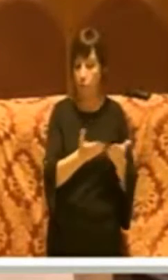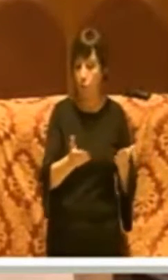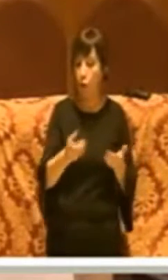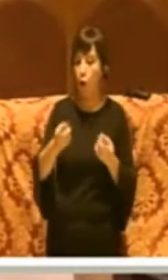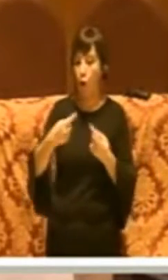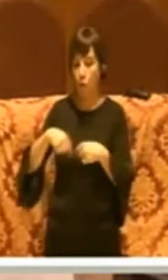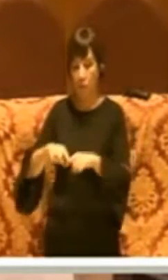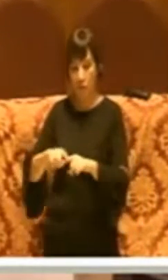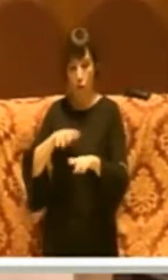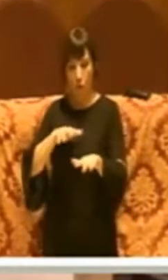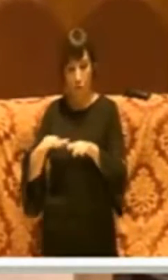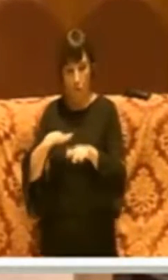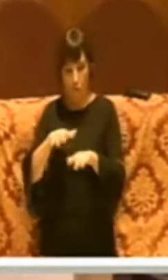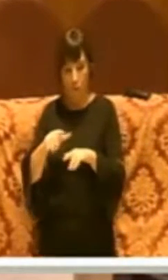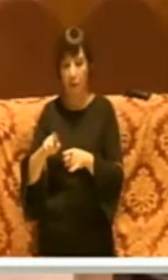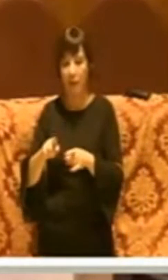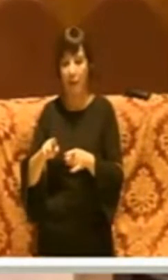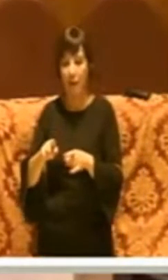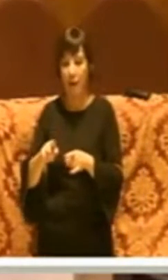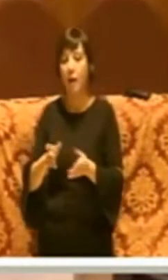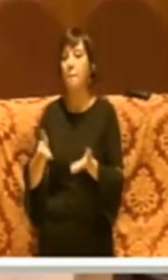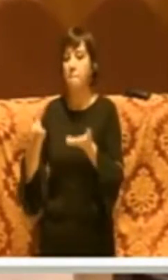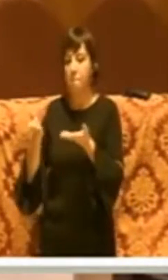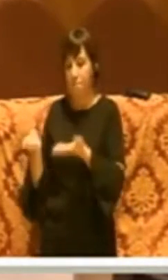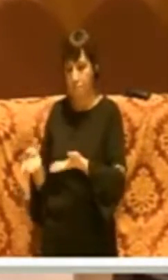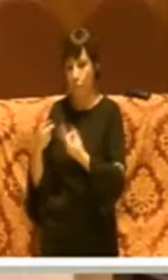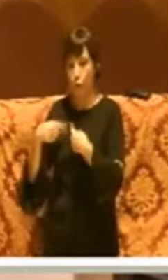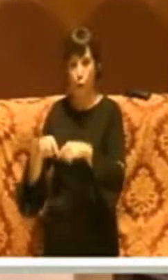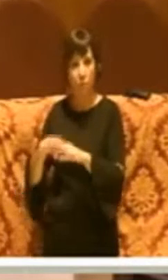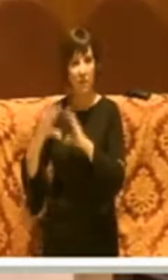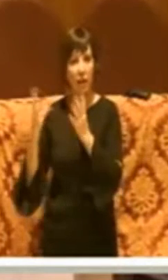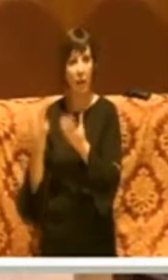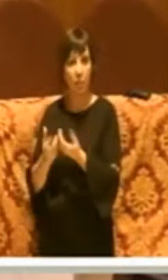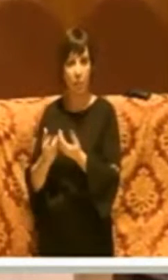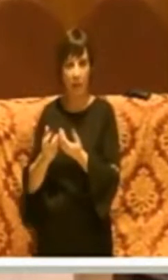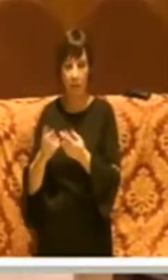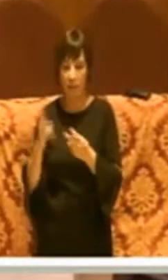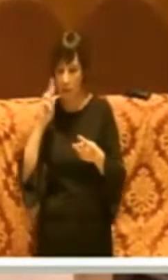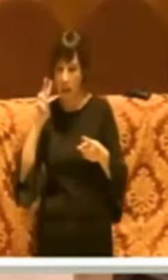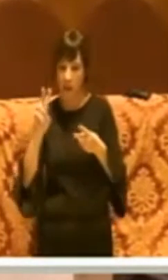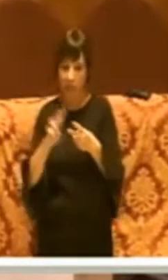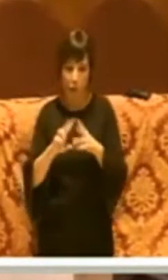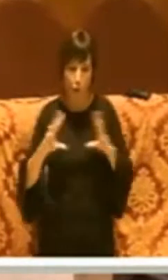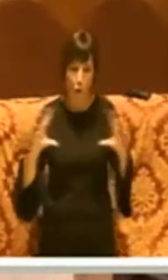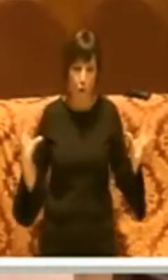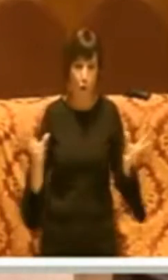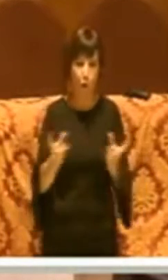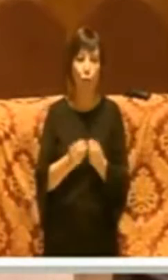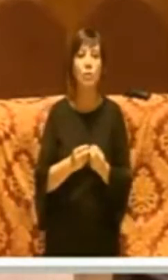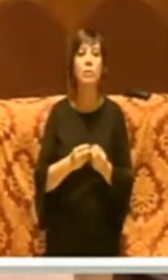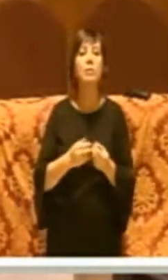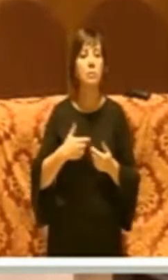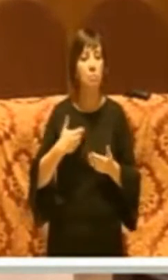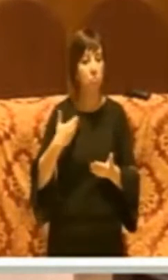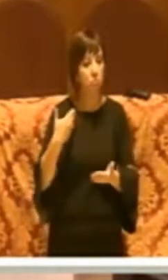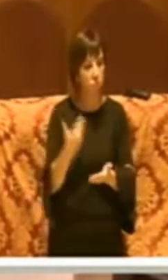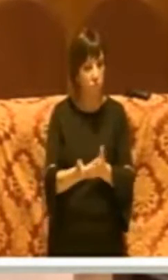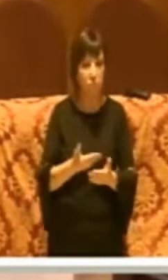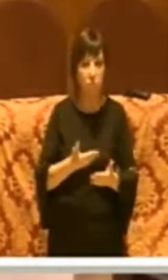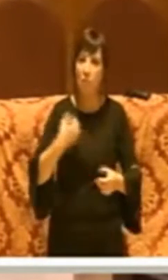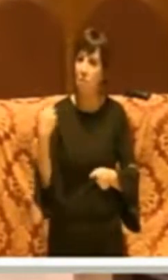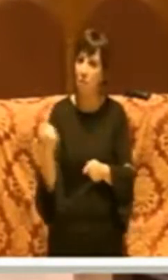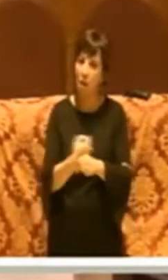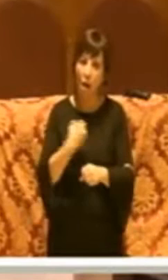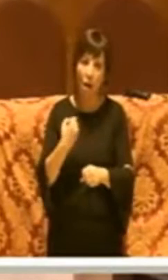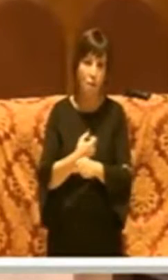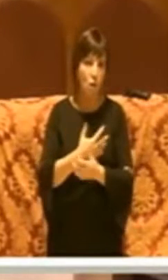Mobilità e all'Atere anche Commissione Ambiente si sta proprio portando avanti un grosso lavoro sulle